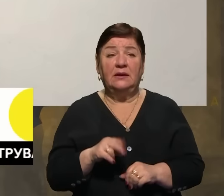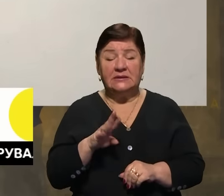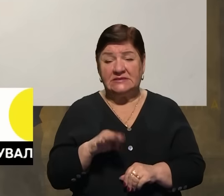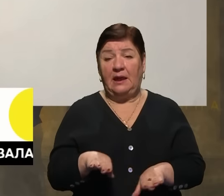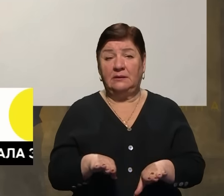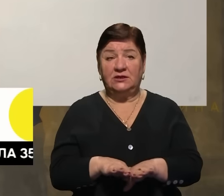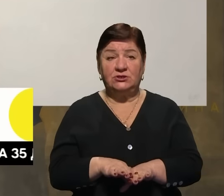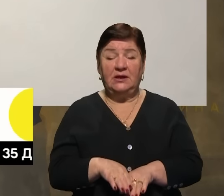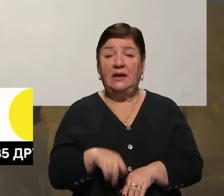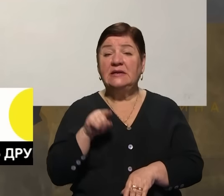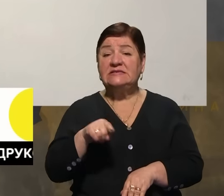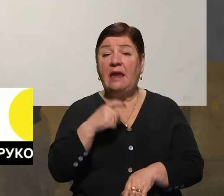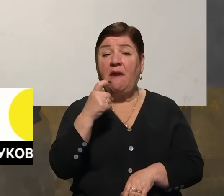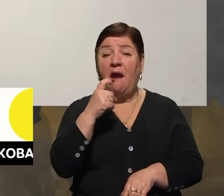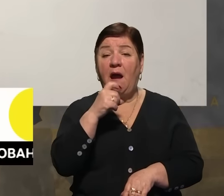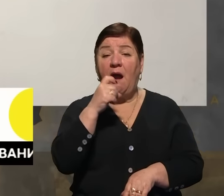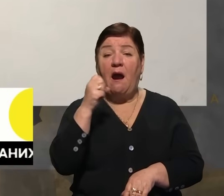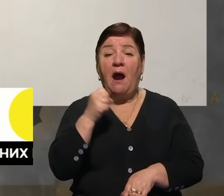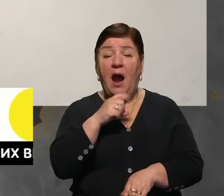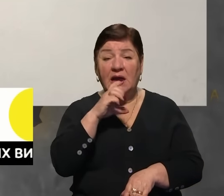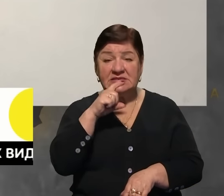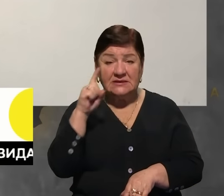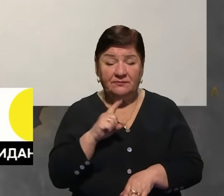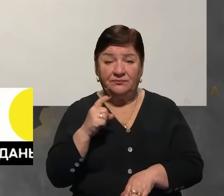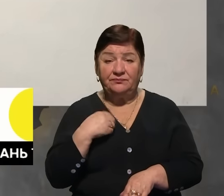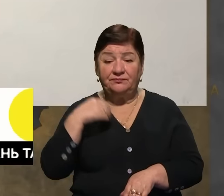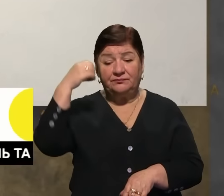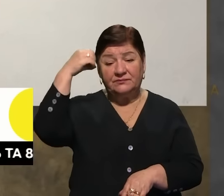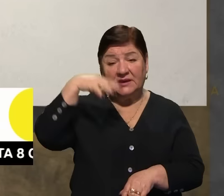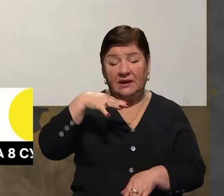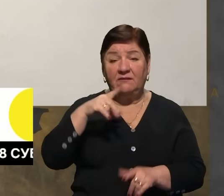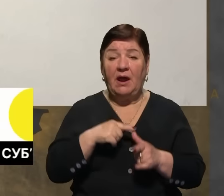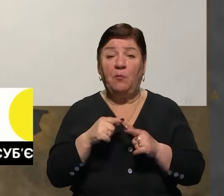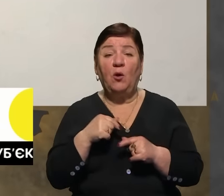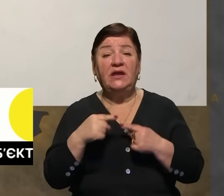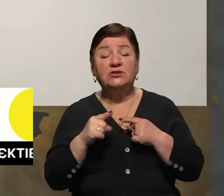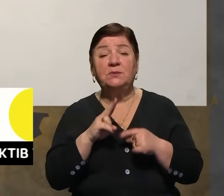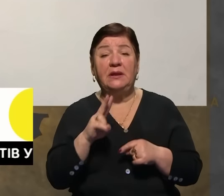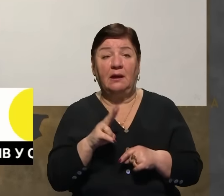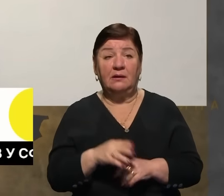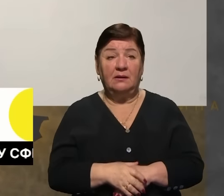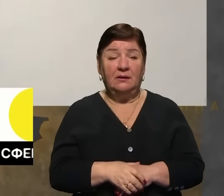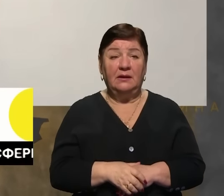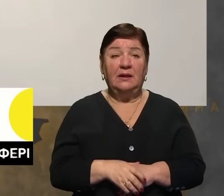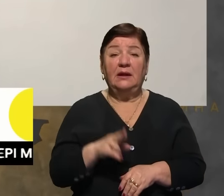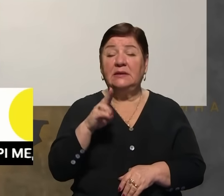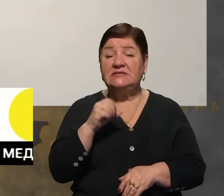Пане Олександр, а цей газ, це зі скидів вони намагалися скидувати? Чи це якимось іншим чином розпилювався? Так, це